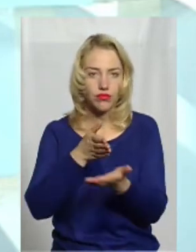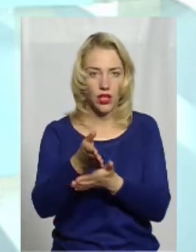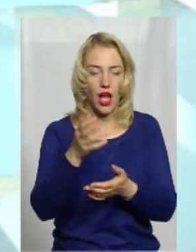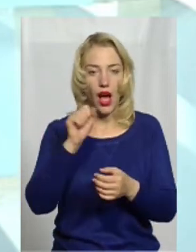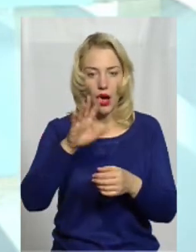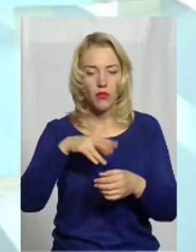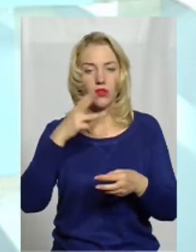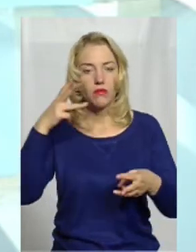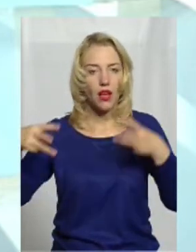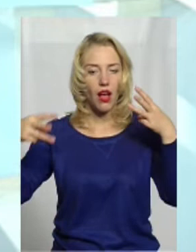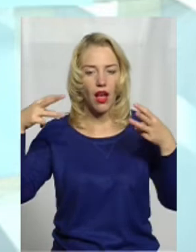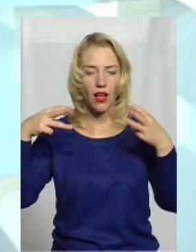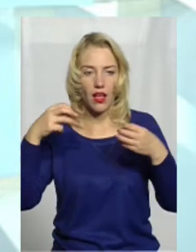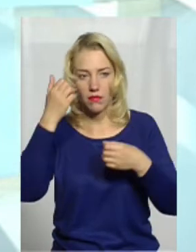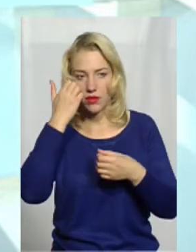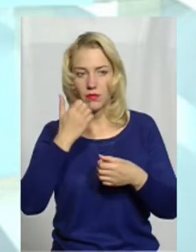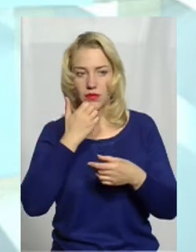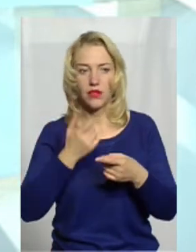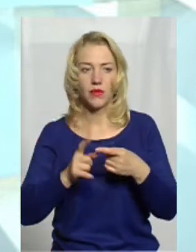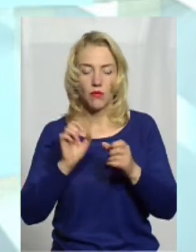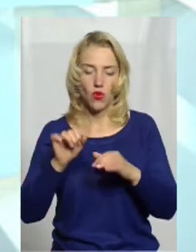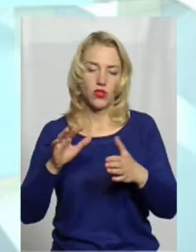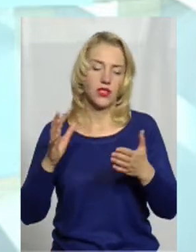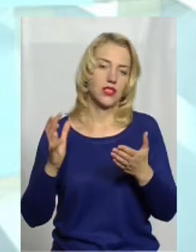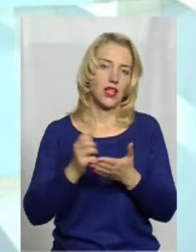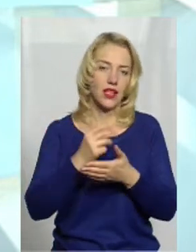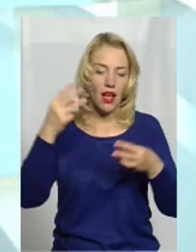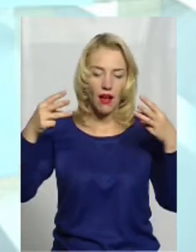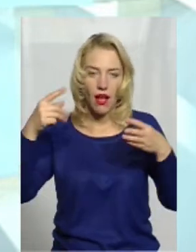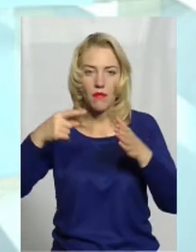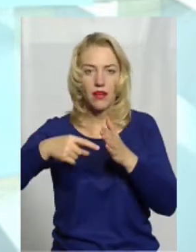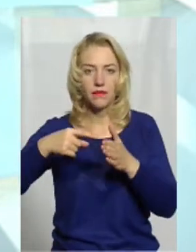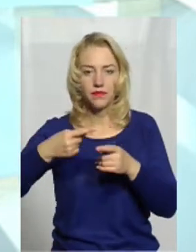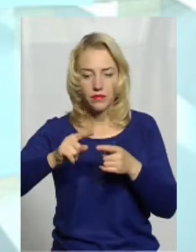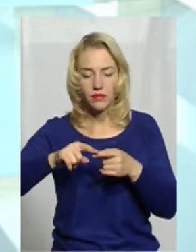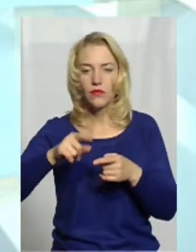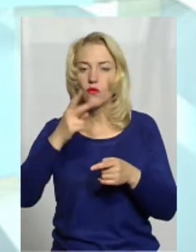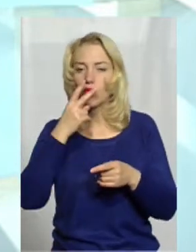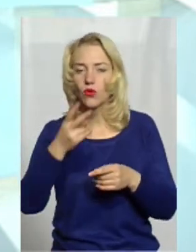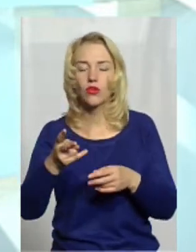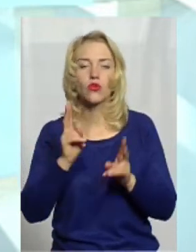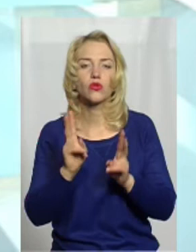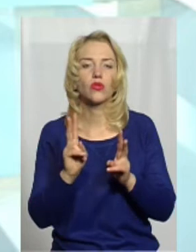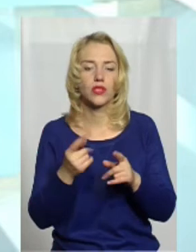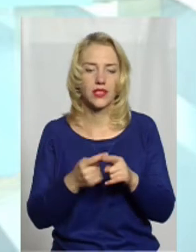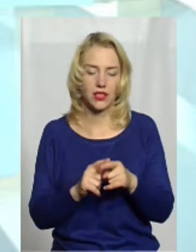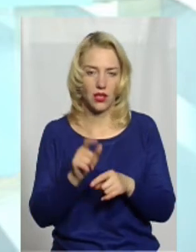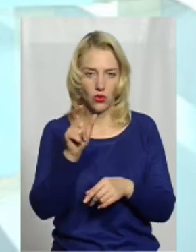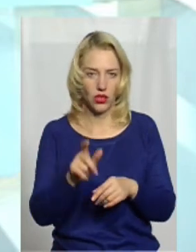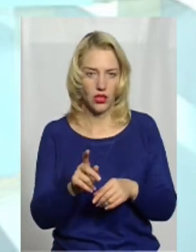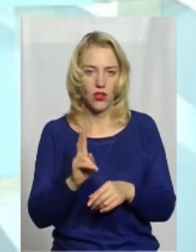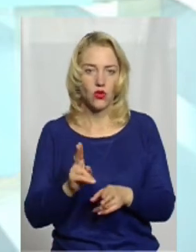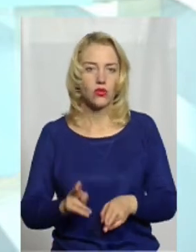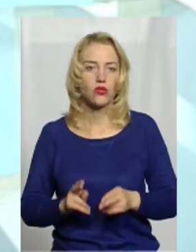спостереження, безпечне місто, от є в багатьох містах, ми зможемо вже по камерам визначити, хто цей злочин скоїв. Це також є